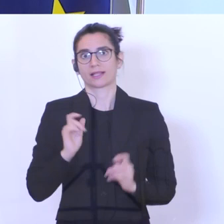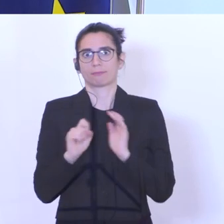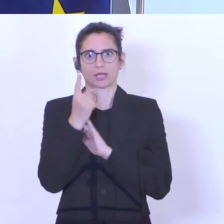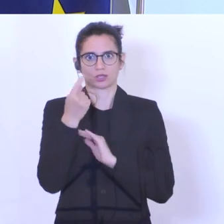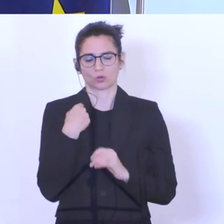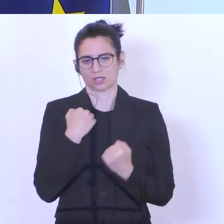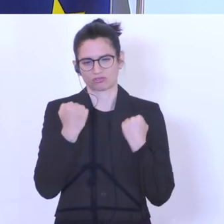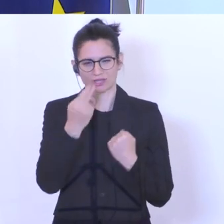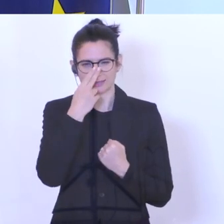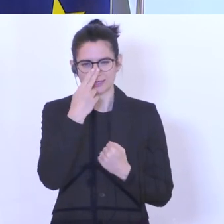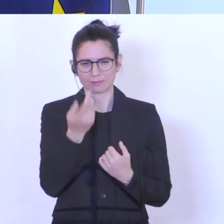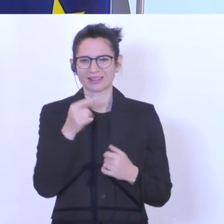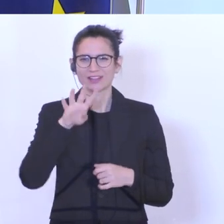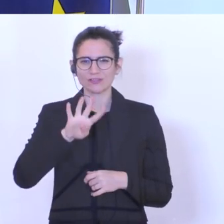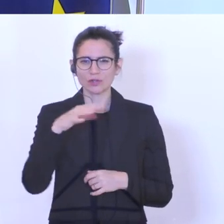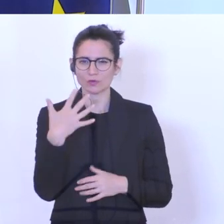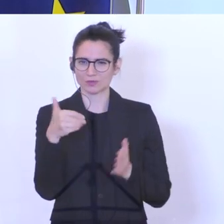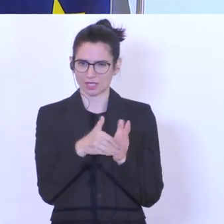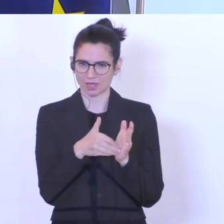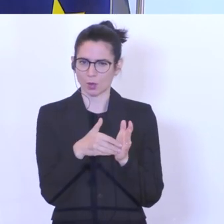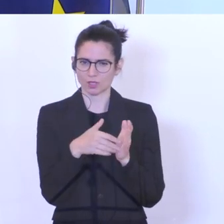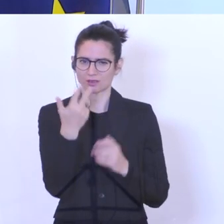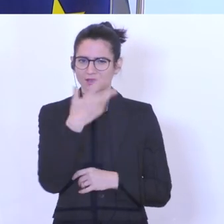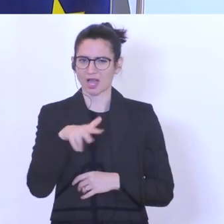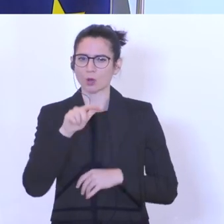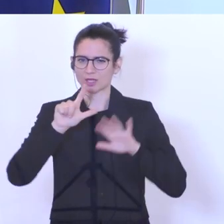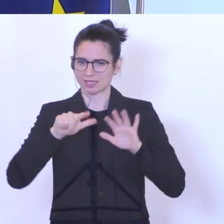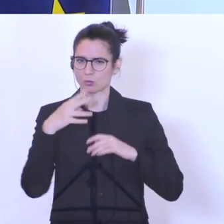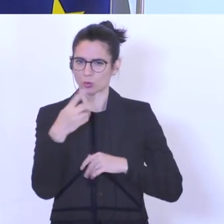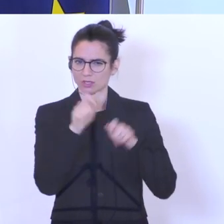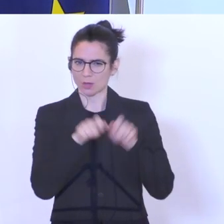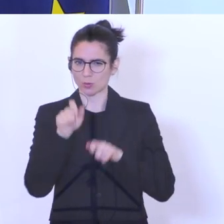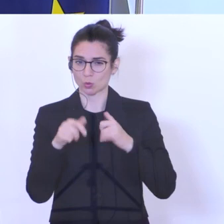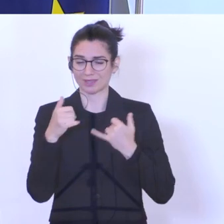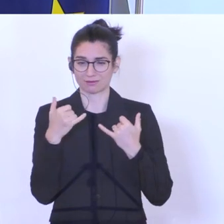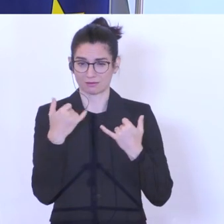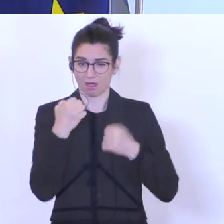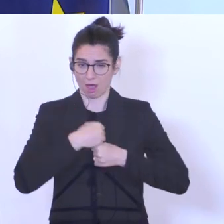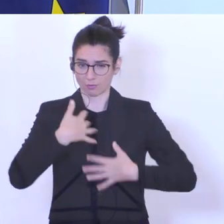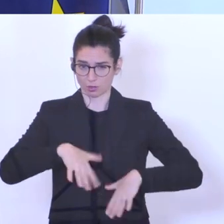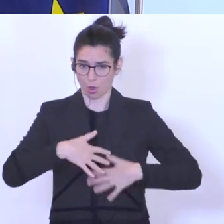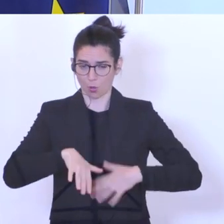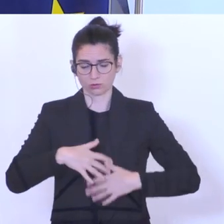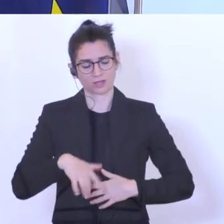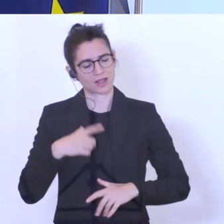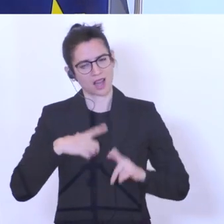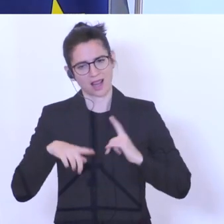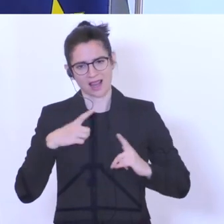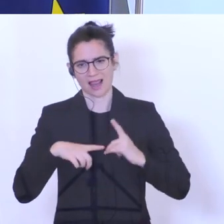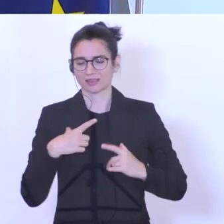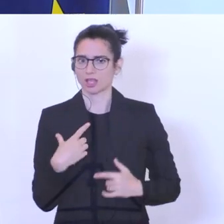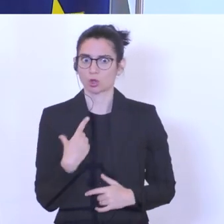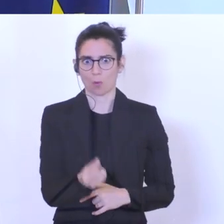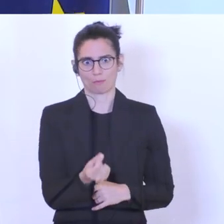bemerkbar, nämlich mit 54.397 Personen, die arbeitslos sind, also leider circa